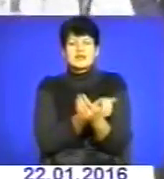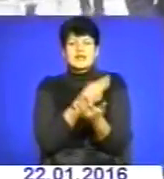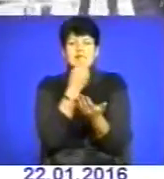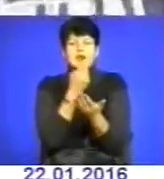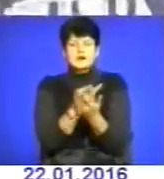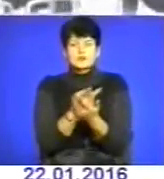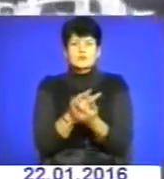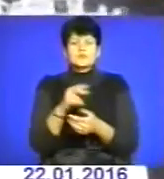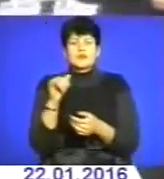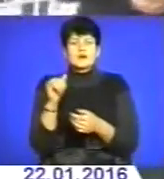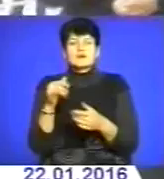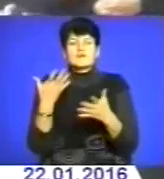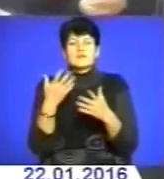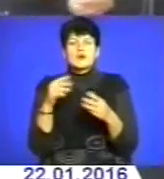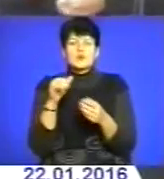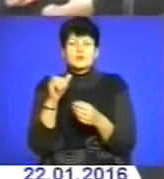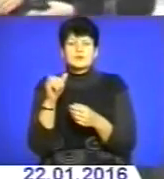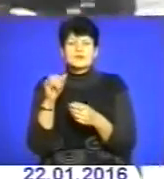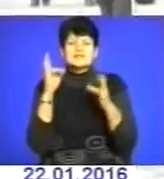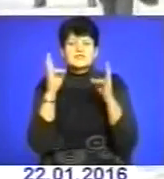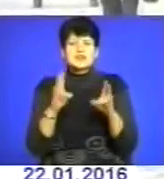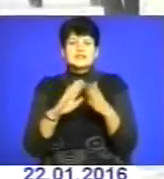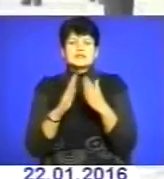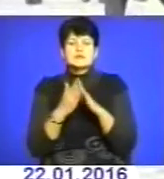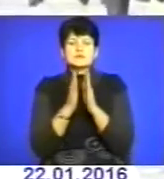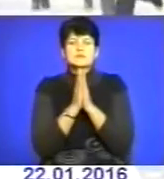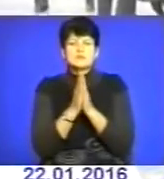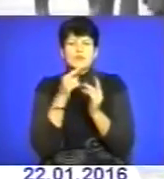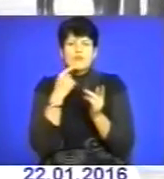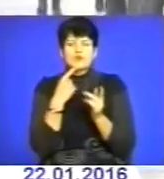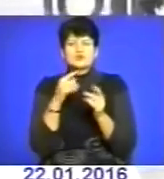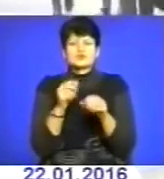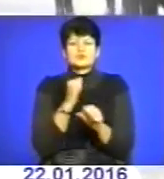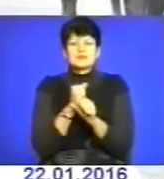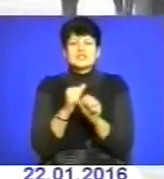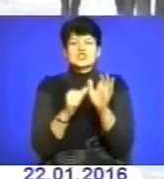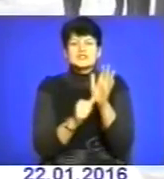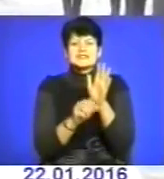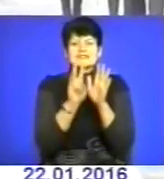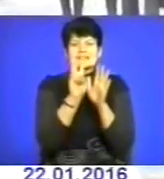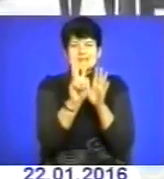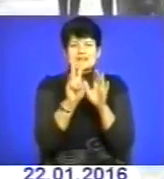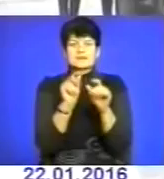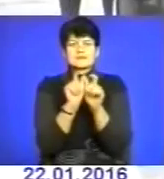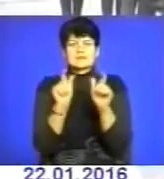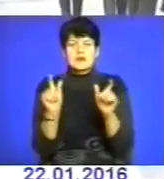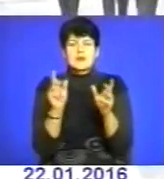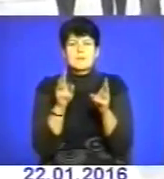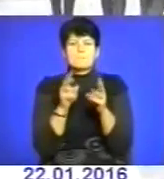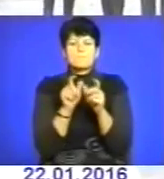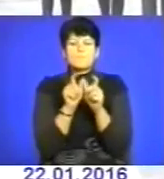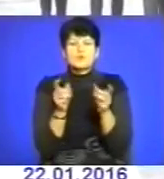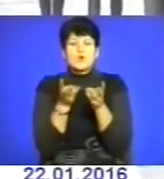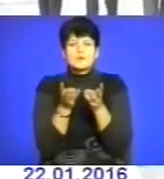служби з надзвичайних ситуацій нагадую, що на базі медичних закладів облаштували 73 стаціонарних пункти обігріву. У разі погіршення